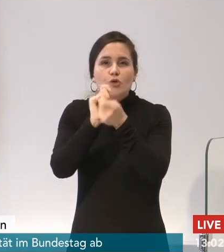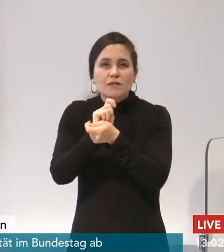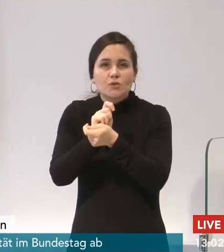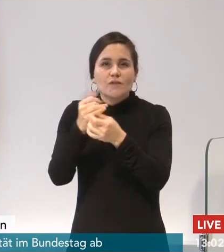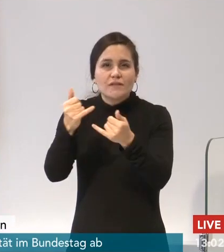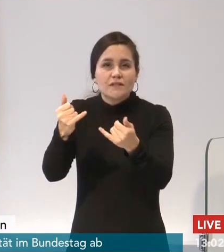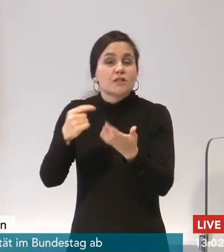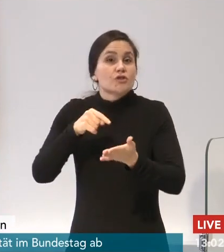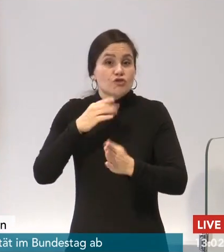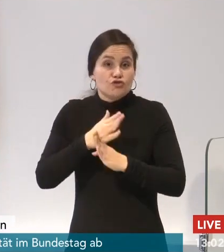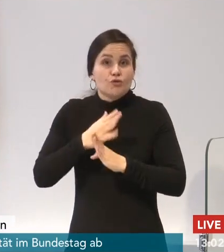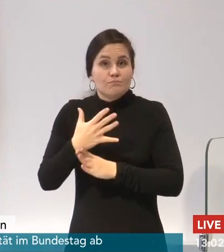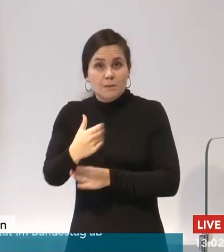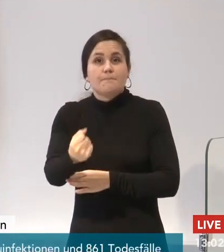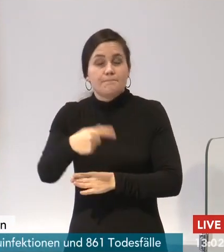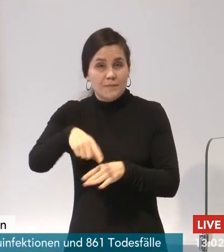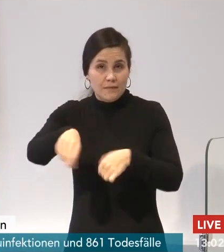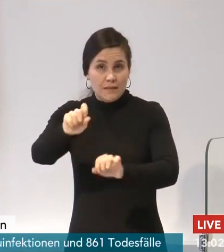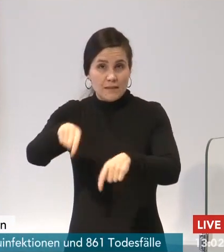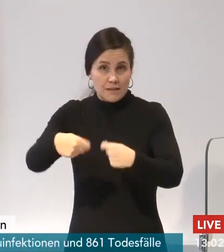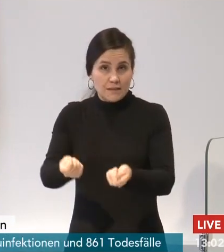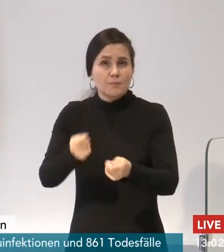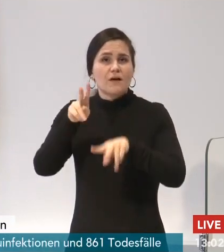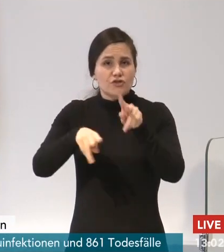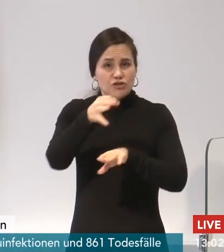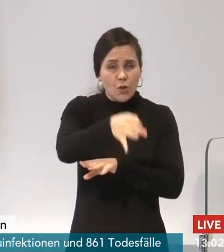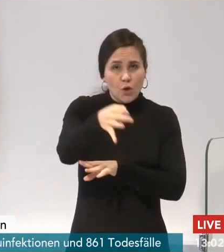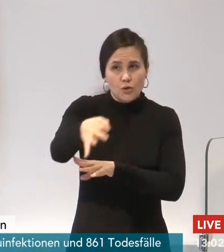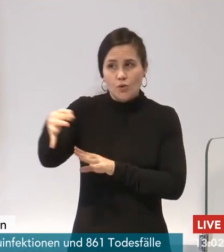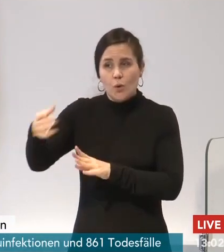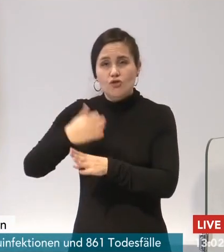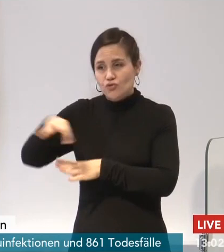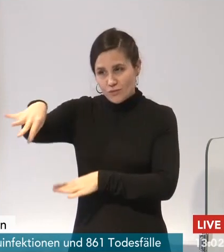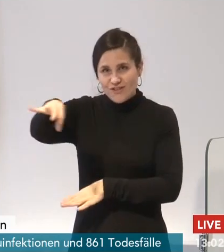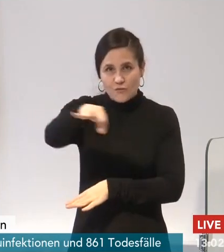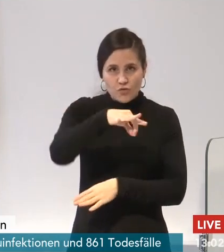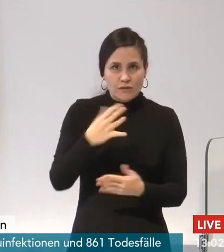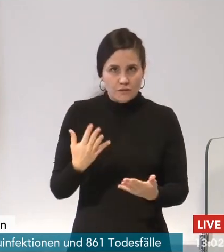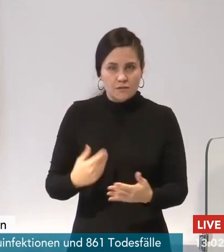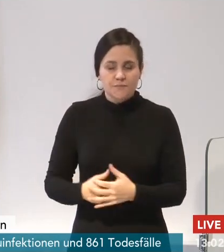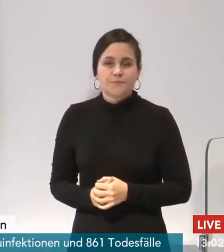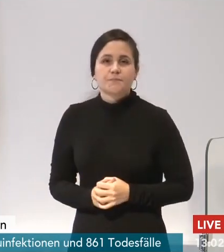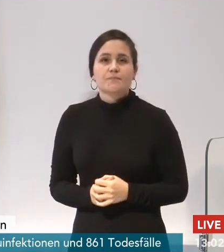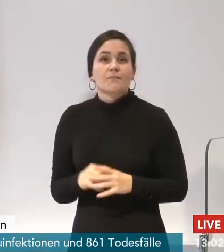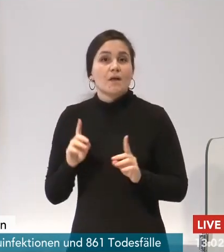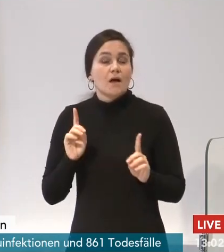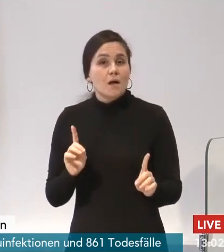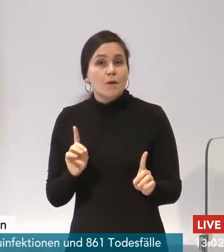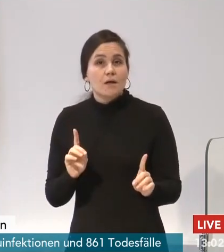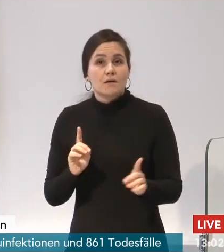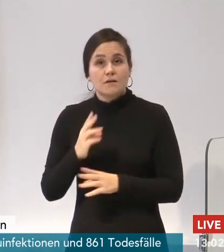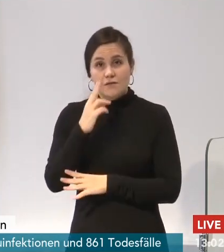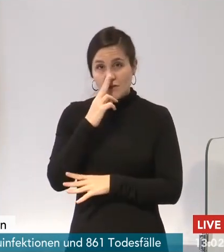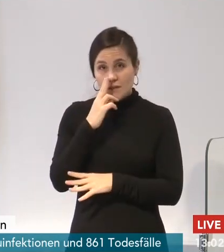Das wissen wir aus verschiedenen Orten. Und ich nehme an, das wird auch immer deutlicher werden. Wir wissen allerdings nicht, nicht in Niedersachsen und nicht